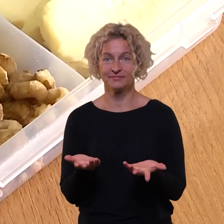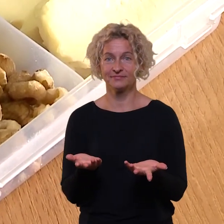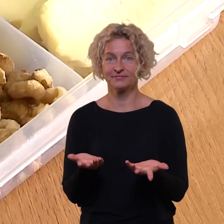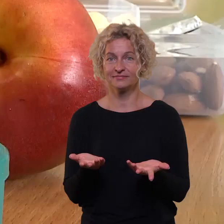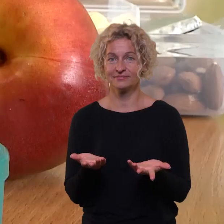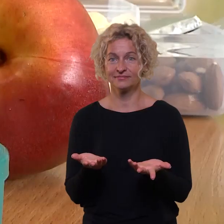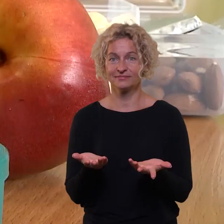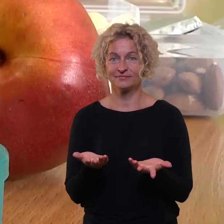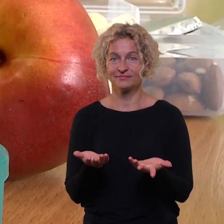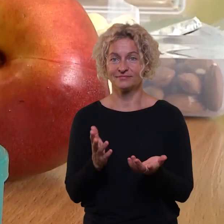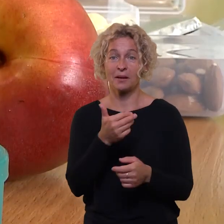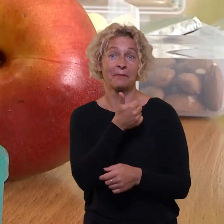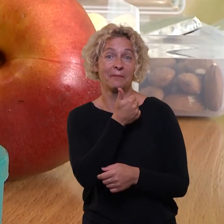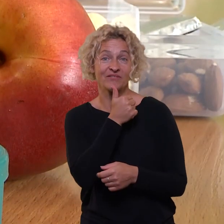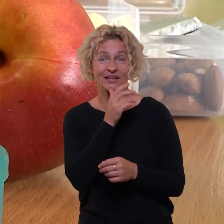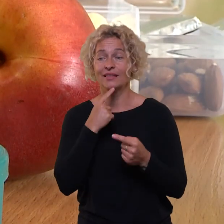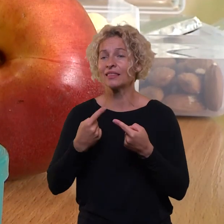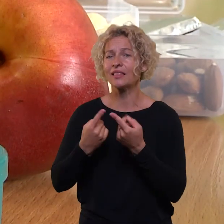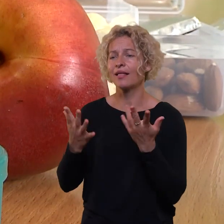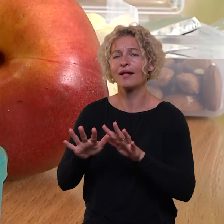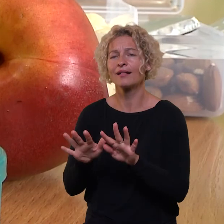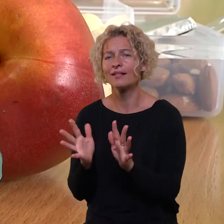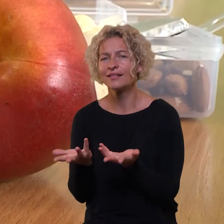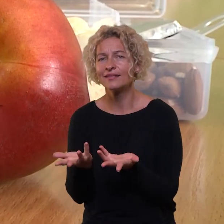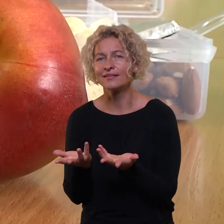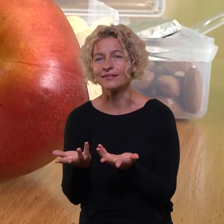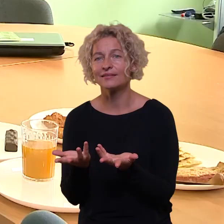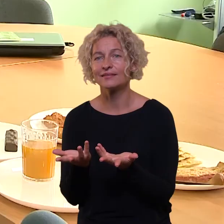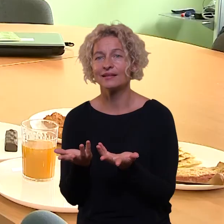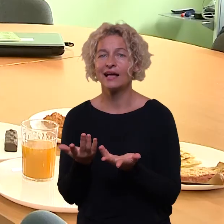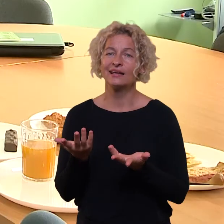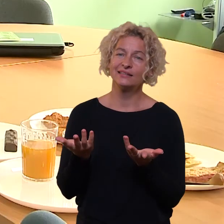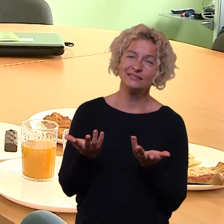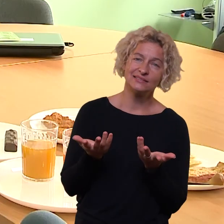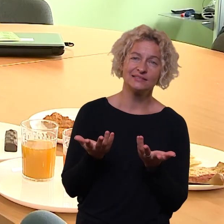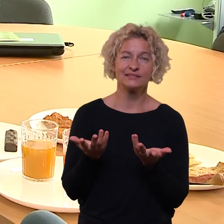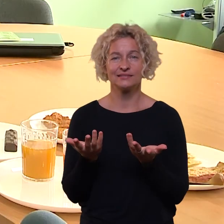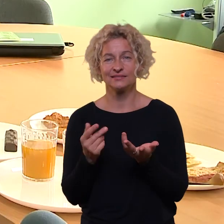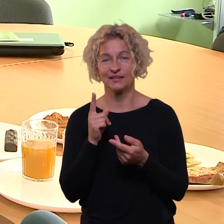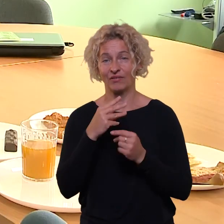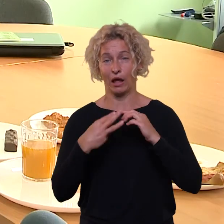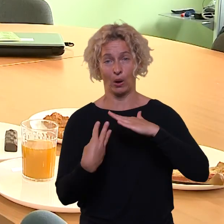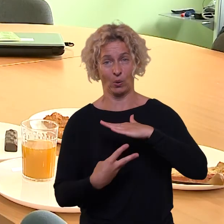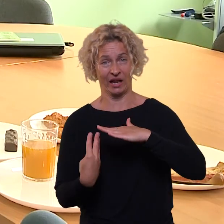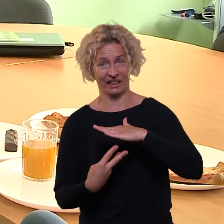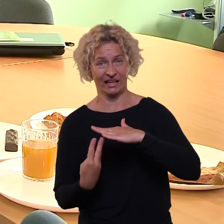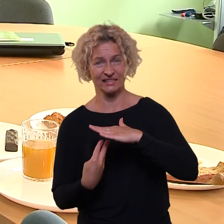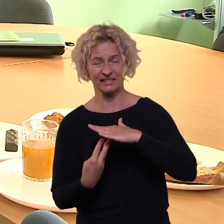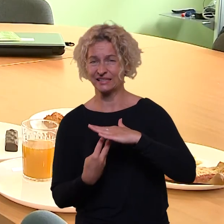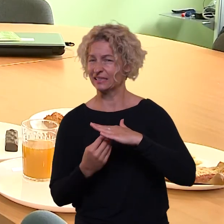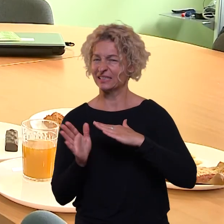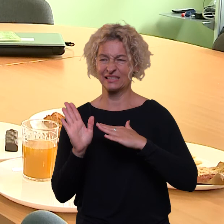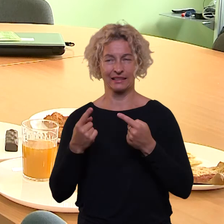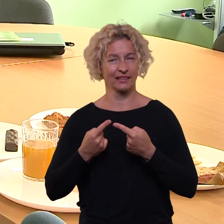antioksidantų. Na, o kogi nedėrėtų dėti į maisto dėžitę? Vengti reikia rūkytų gaminių